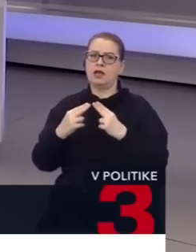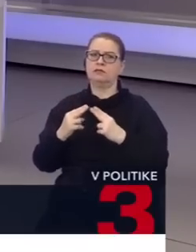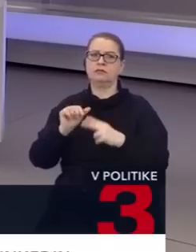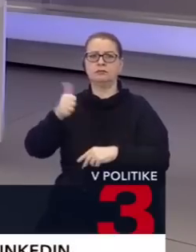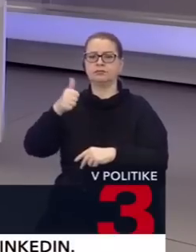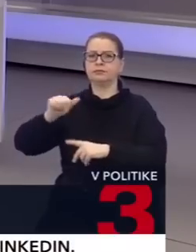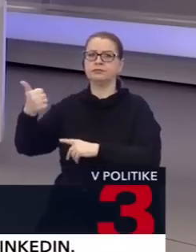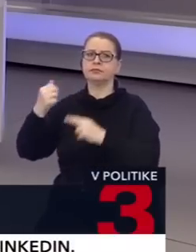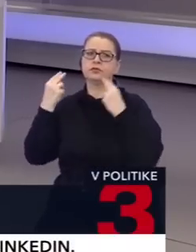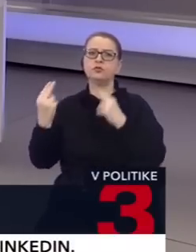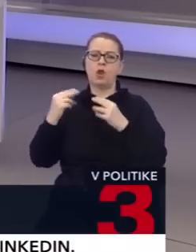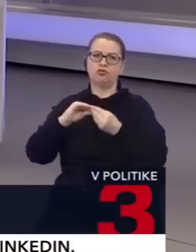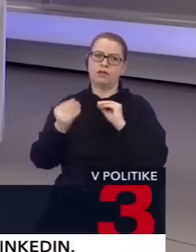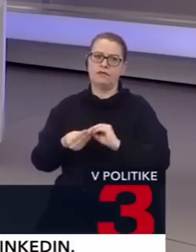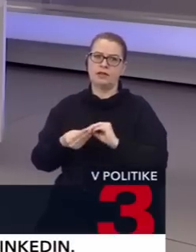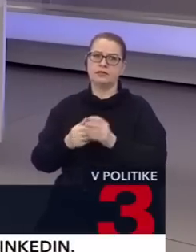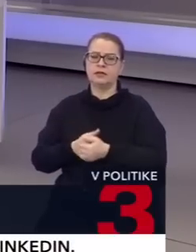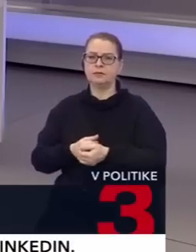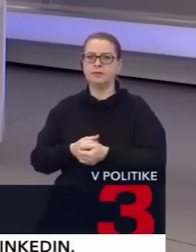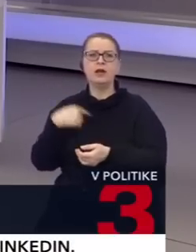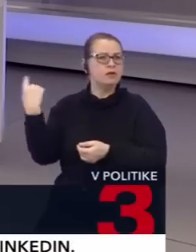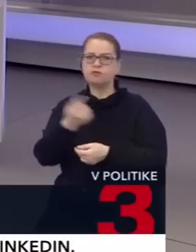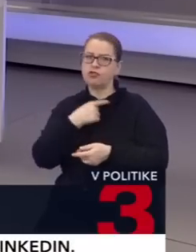aj členov koalície, aj ex-koalície.